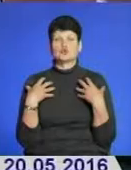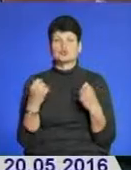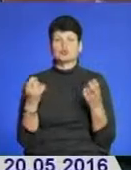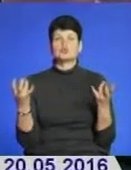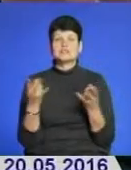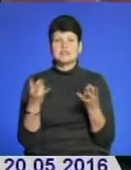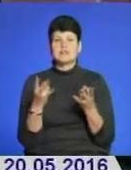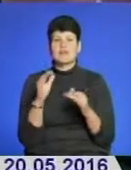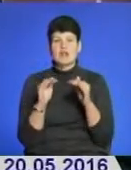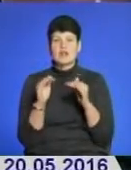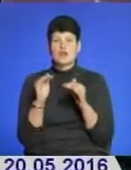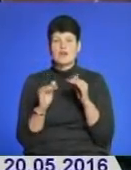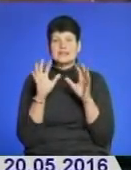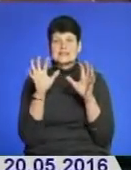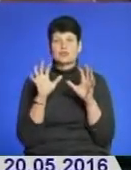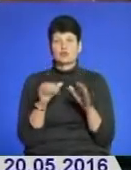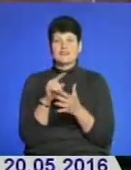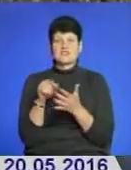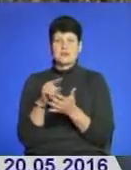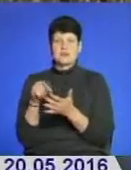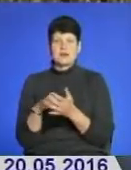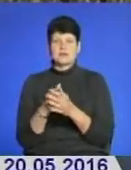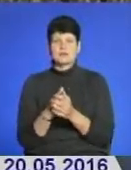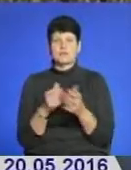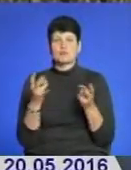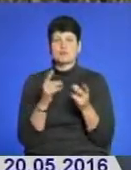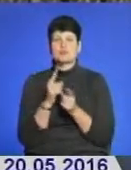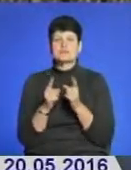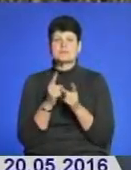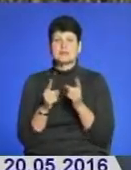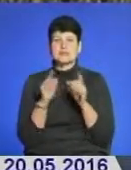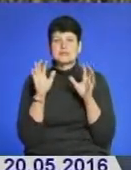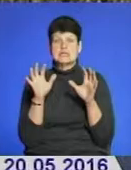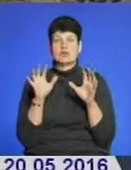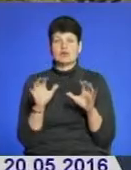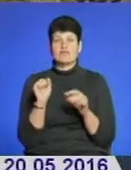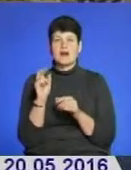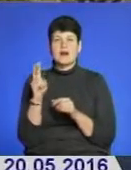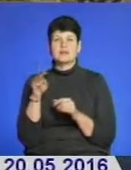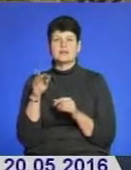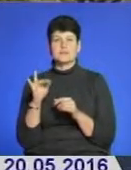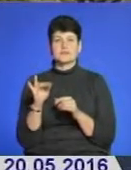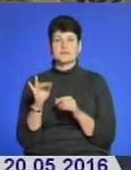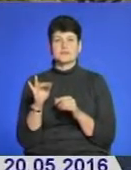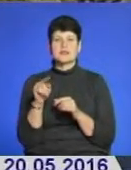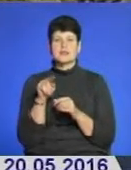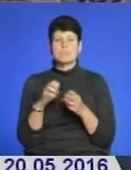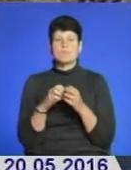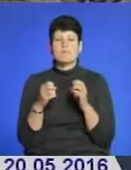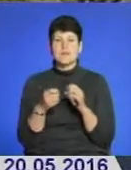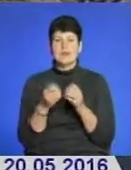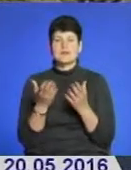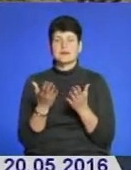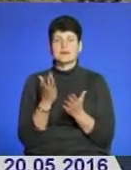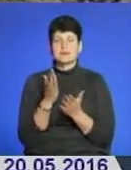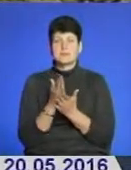потрібно врегулювати деякі законодавчі питання. Потрібно змінити деякі законодавчі акти і саме ті проблеми, з